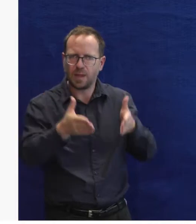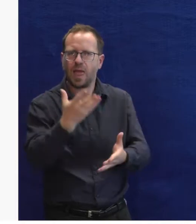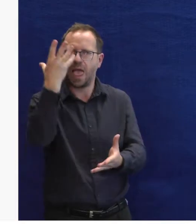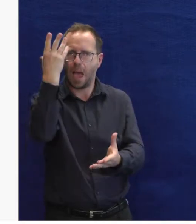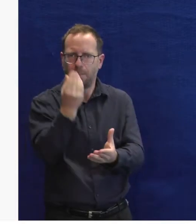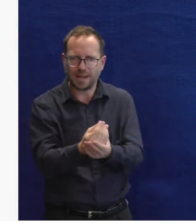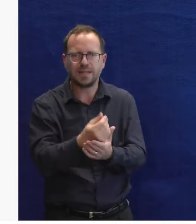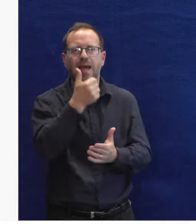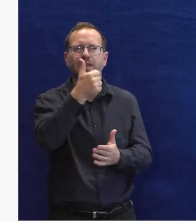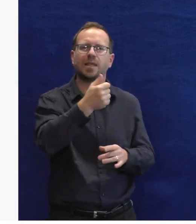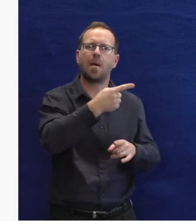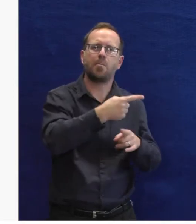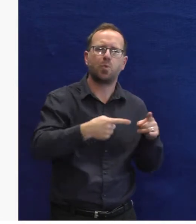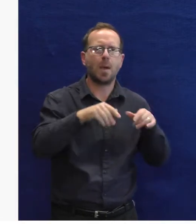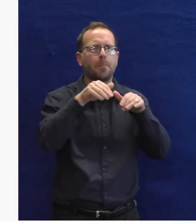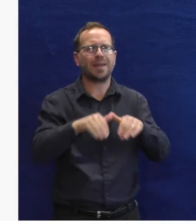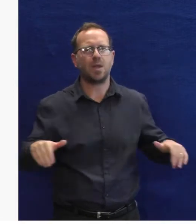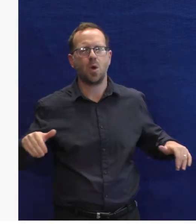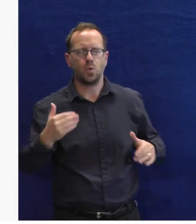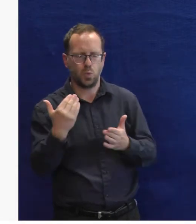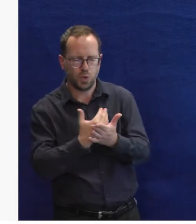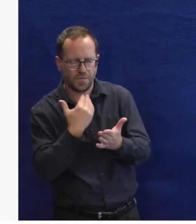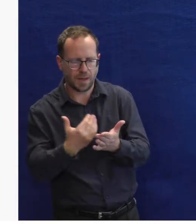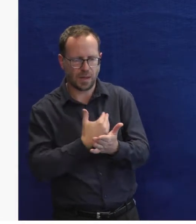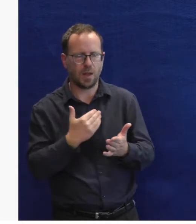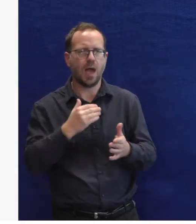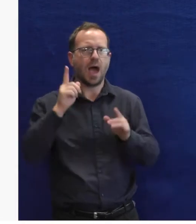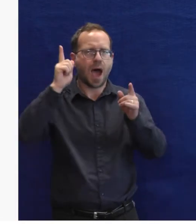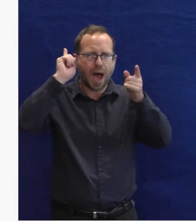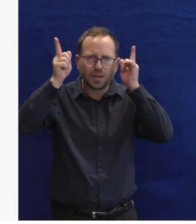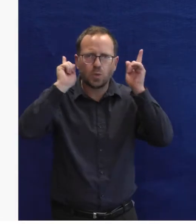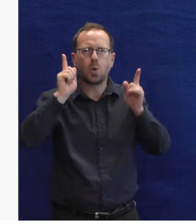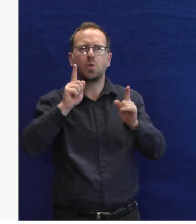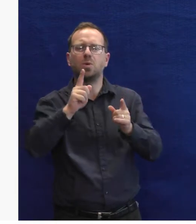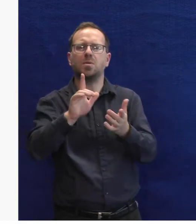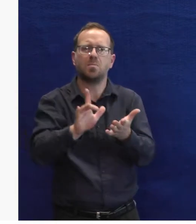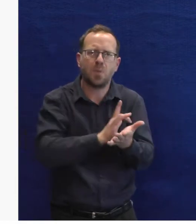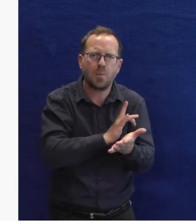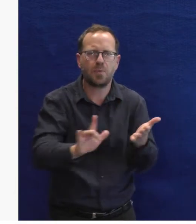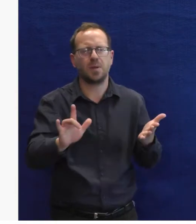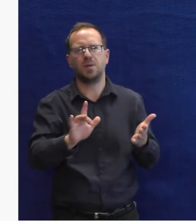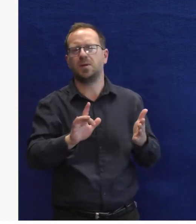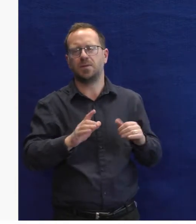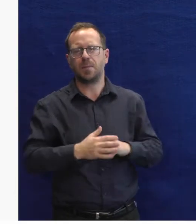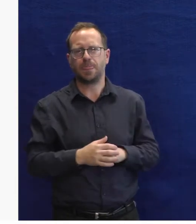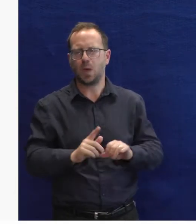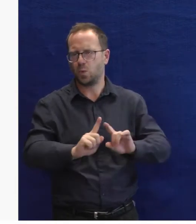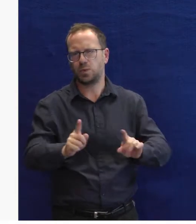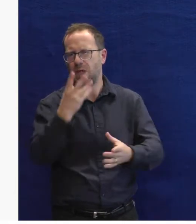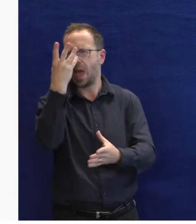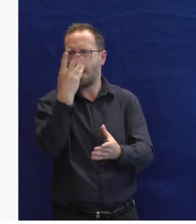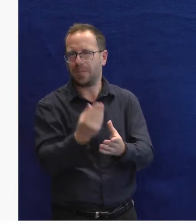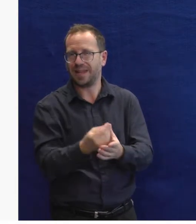mám na starost já, má kolem 1,5 milionů uživatelů. V kombinaci Android a iOS měsíčně tolik lidí má